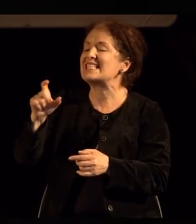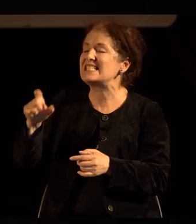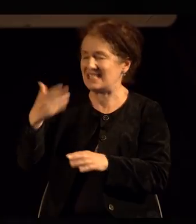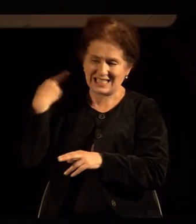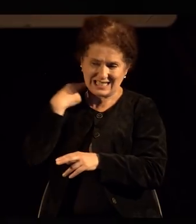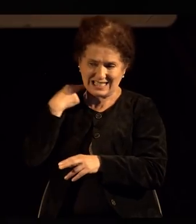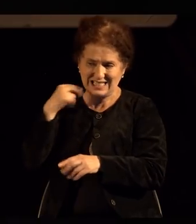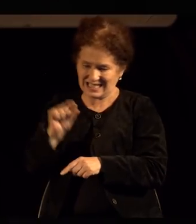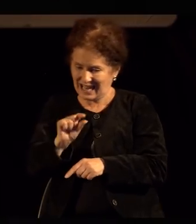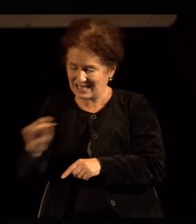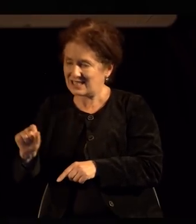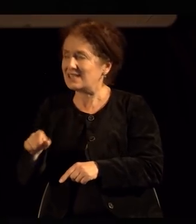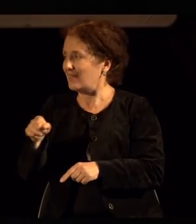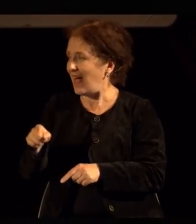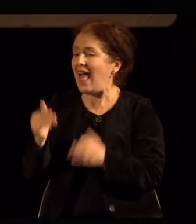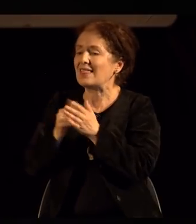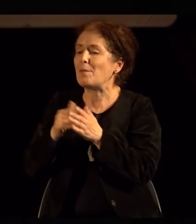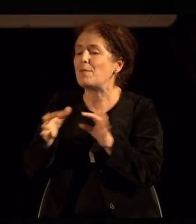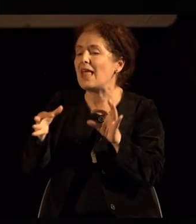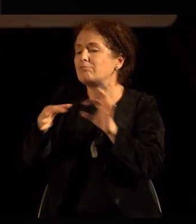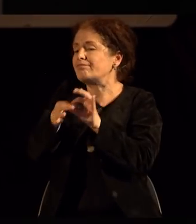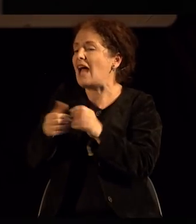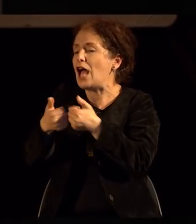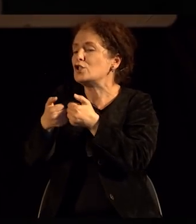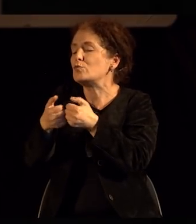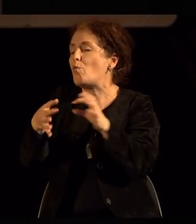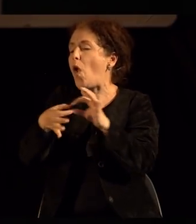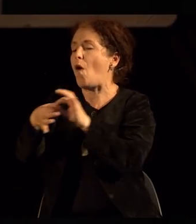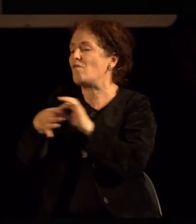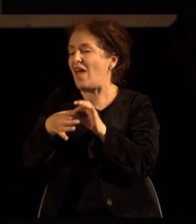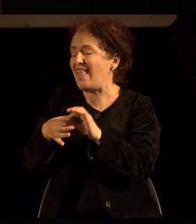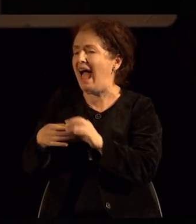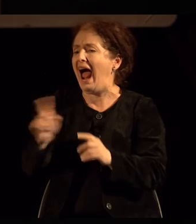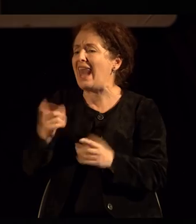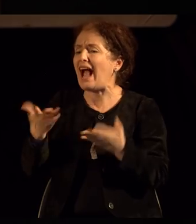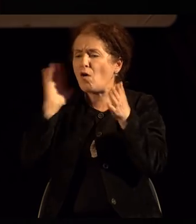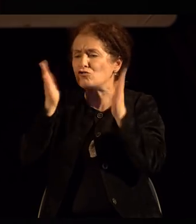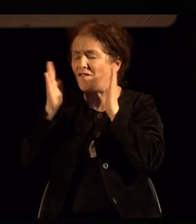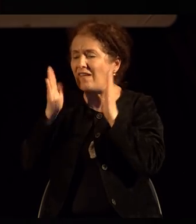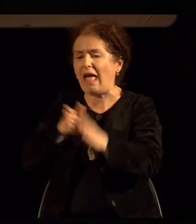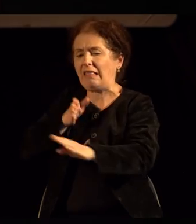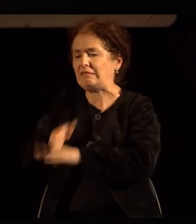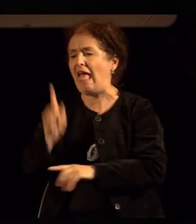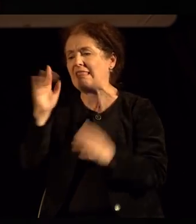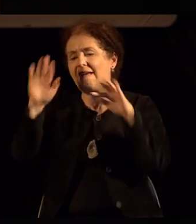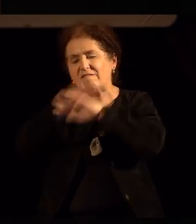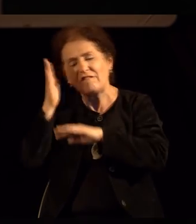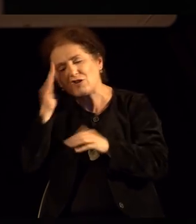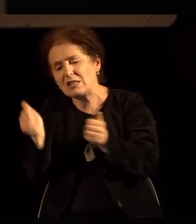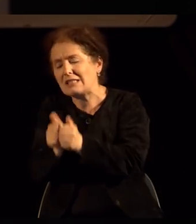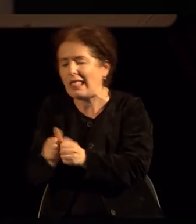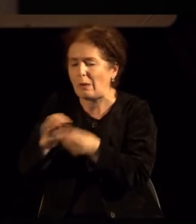споиме? Па во тоа спојање да не биде само исключиво пенис од влезе во вагината и тоа е све.